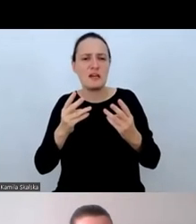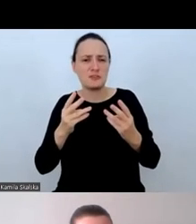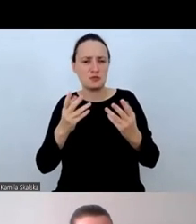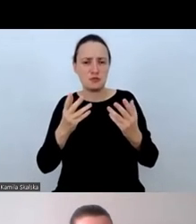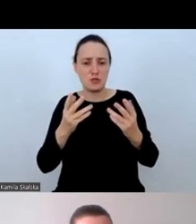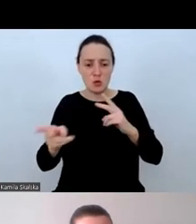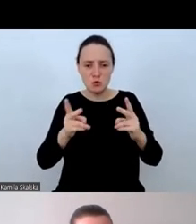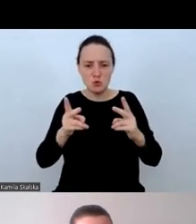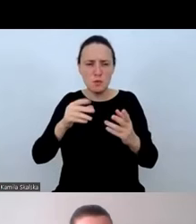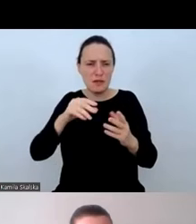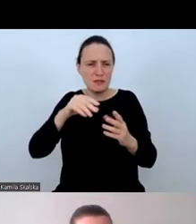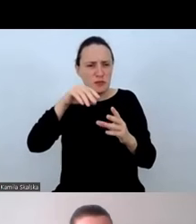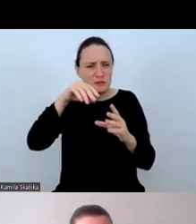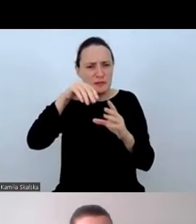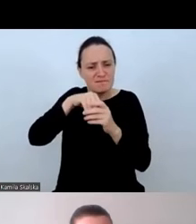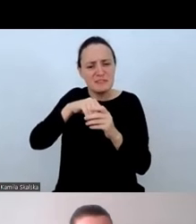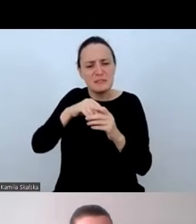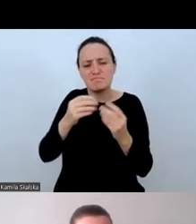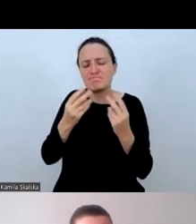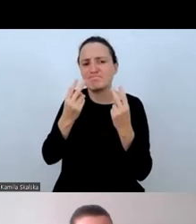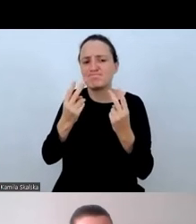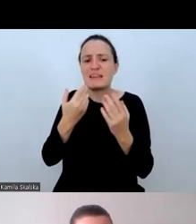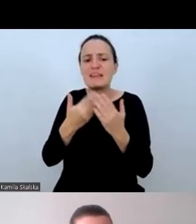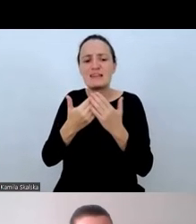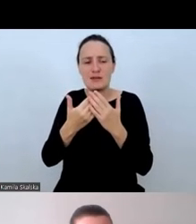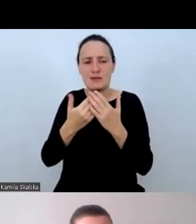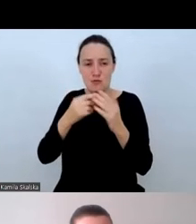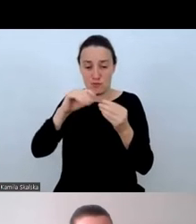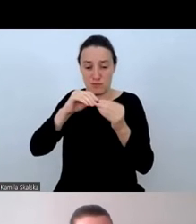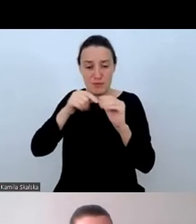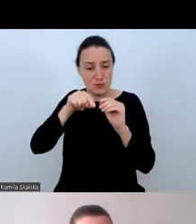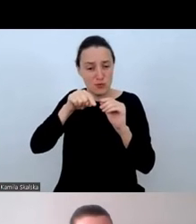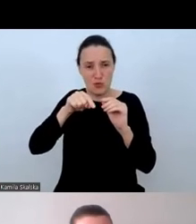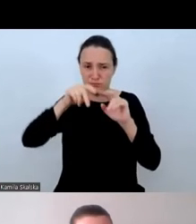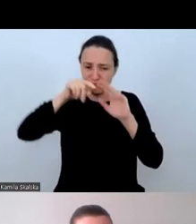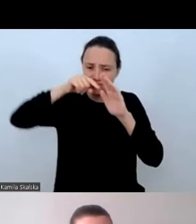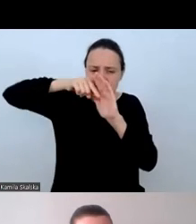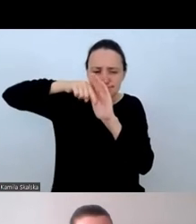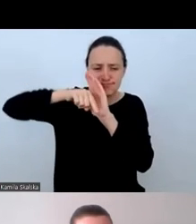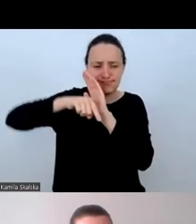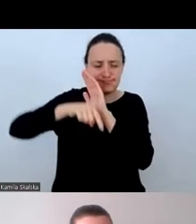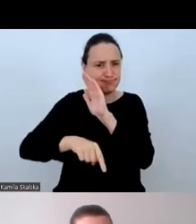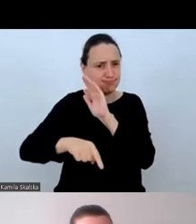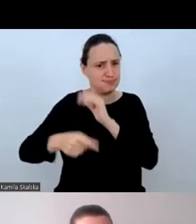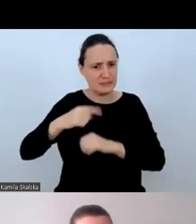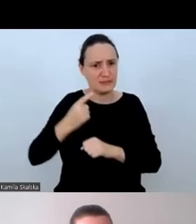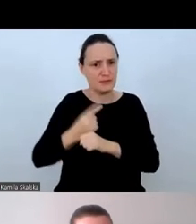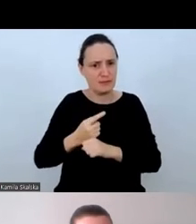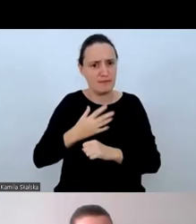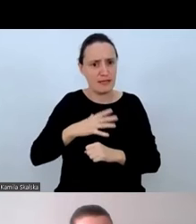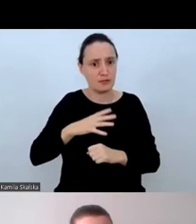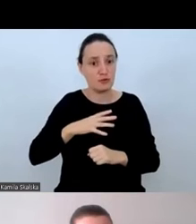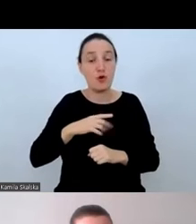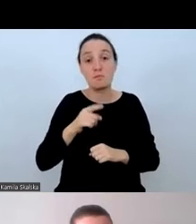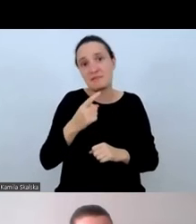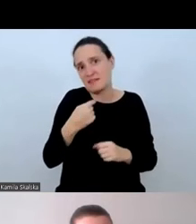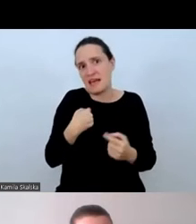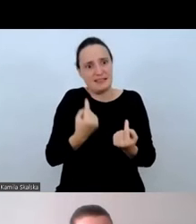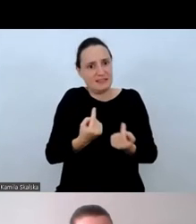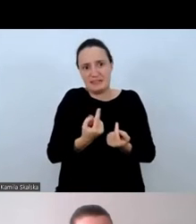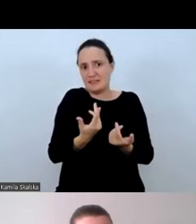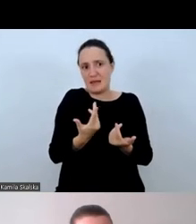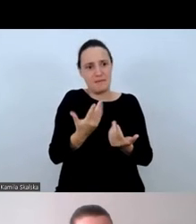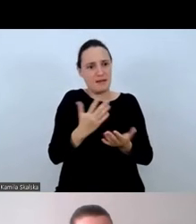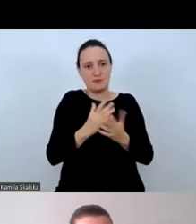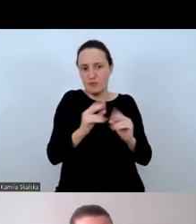głębiej na ten problem. I oczywiście nie jestem samotna w tych badaniach. Pracowałam z